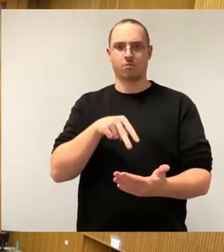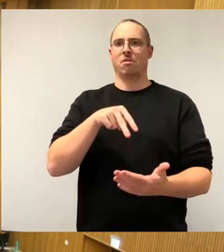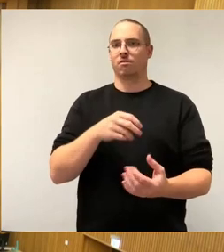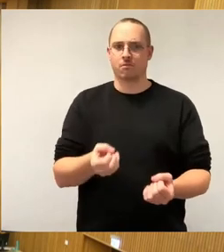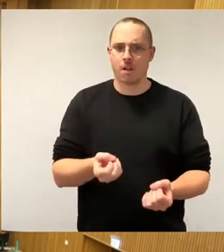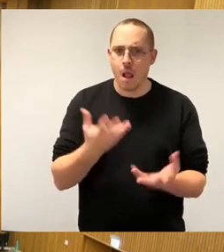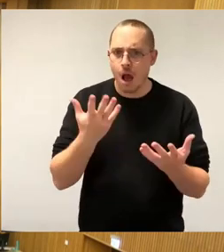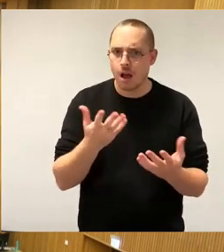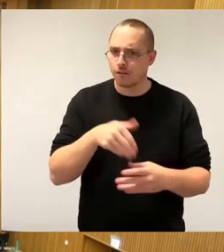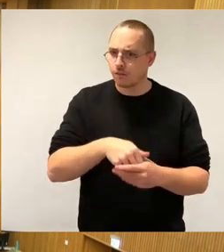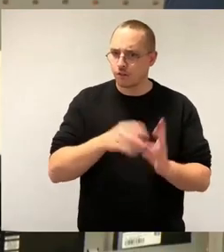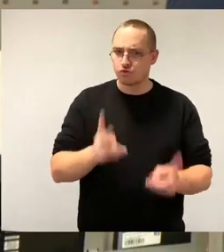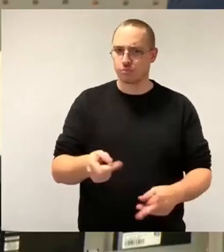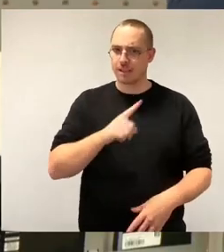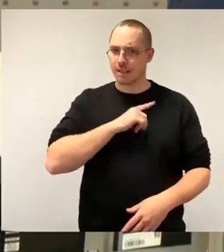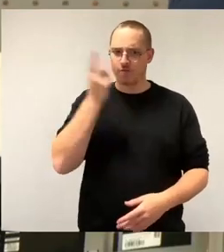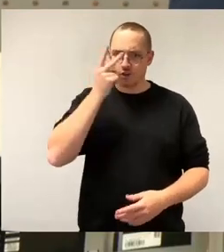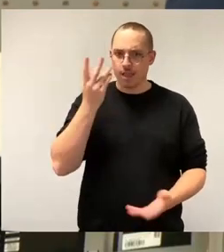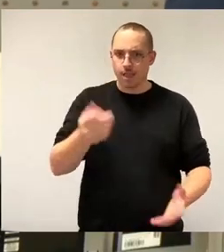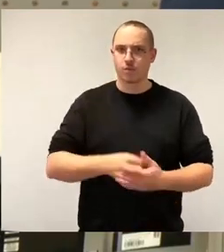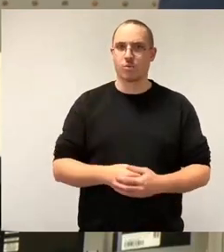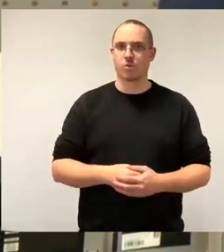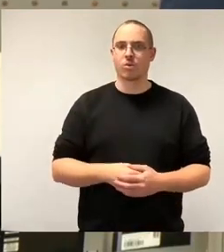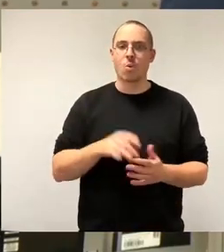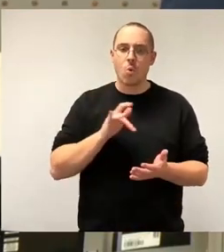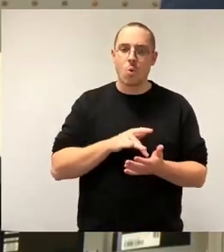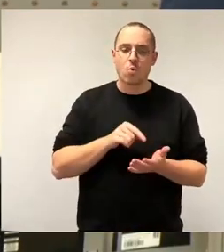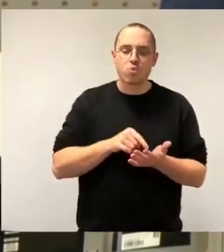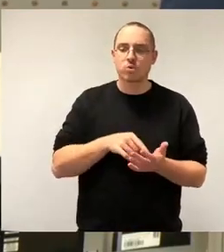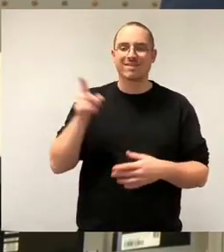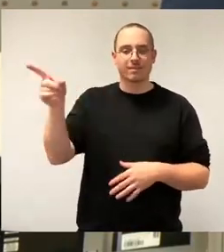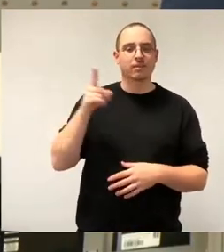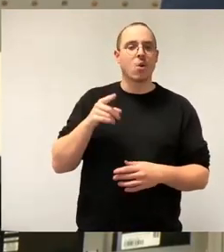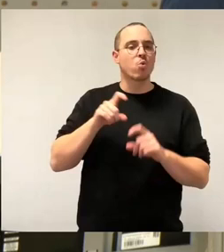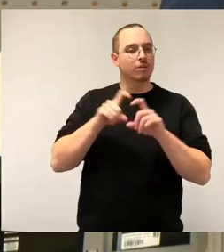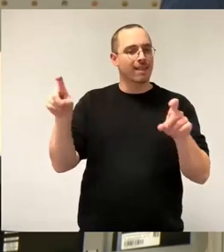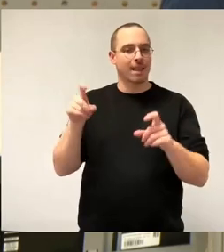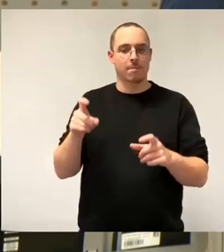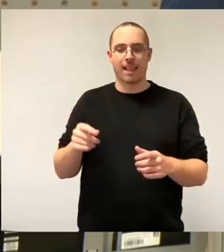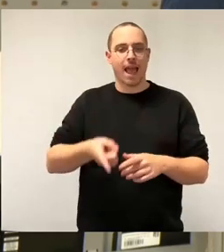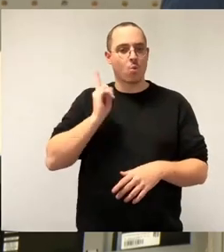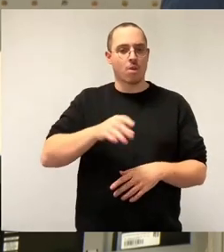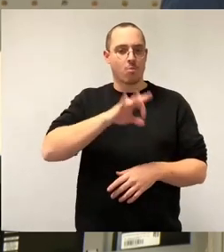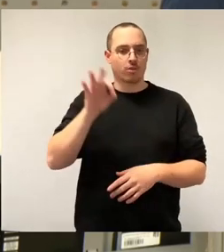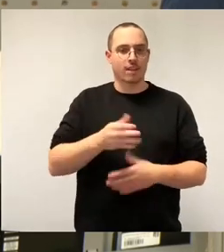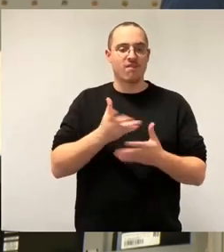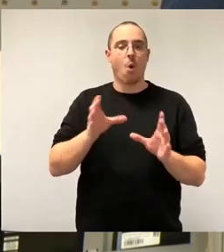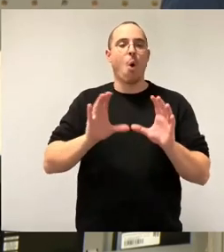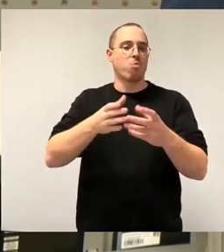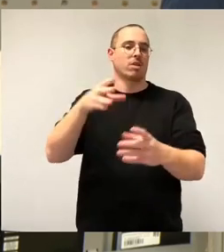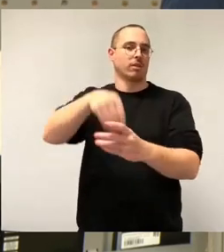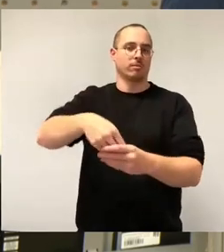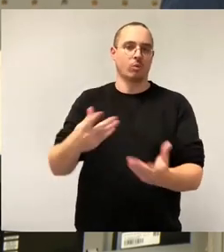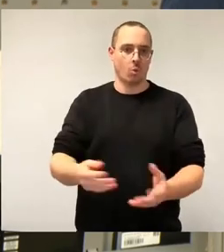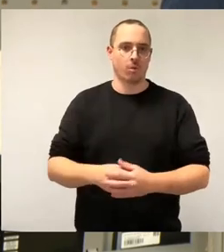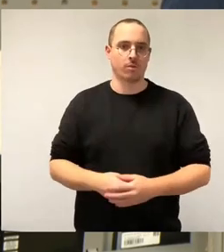haben ja ein zu 100 Prozent kommunales Unternehmen und selbstverständlich müssen wir auch mit den wirtschaftlichen Ergebnissen dieses Unternehmens, eben wenn es eben auch ein Defizit,